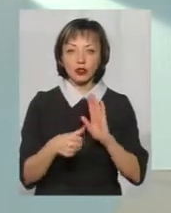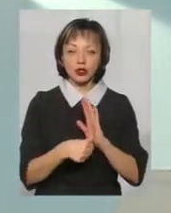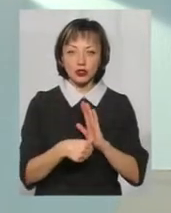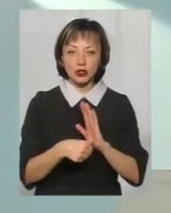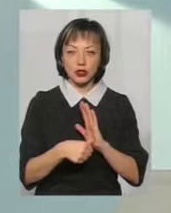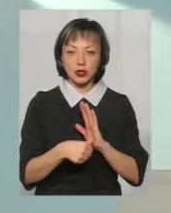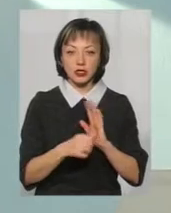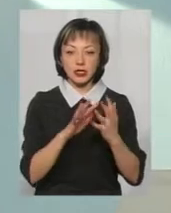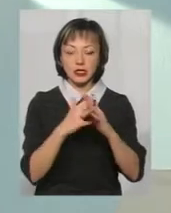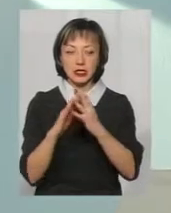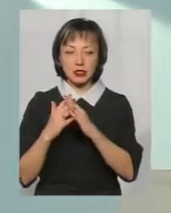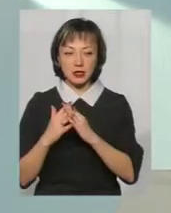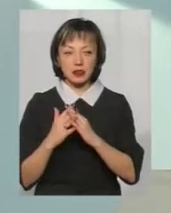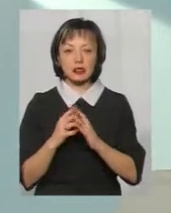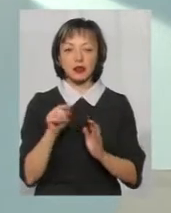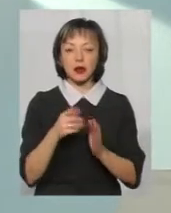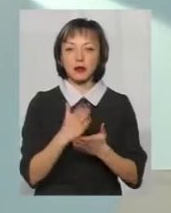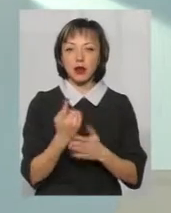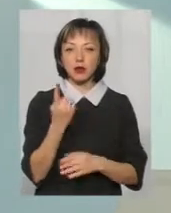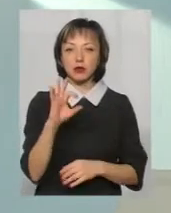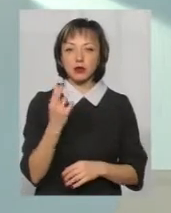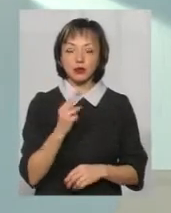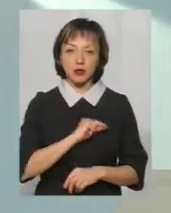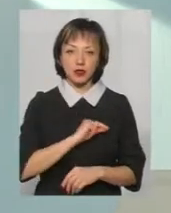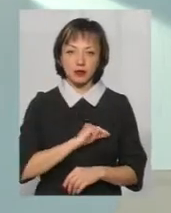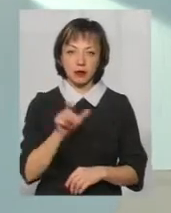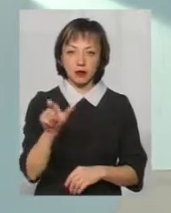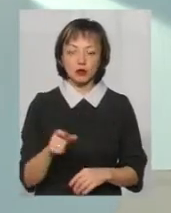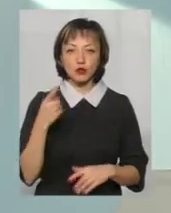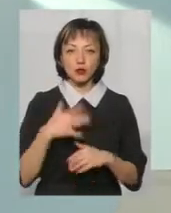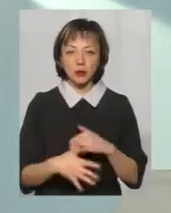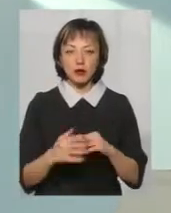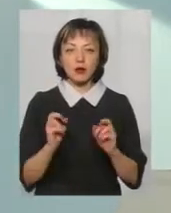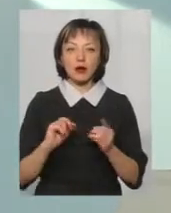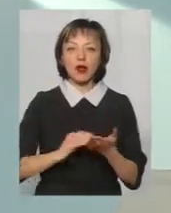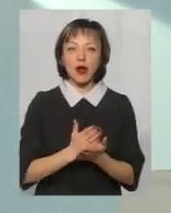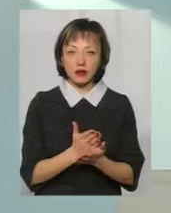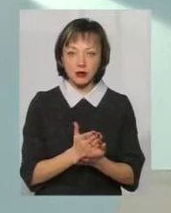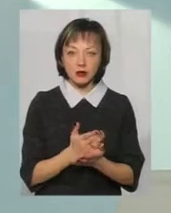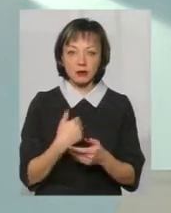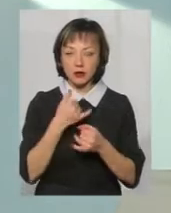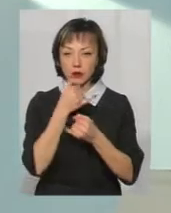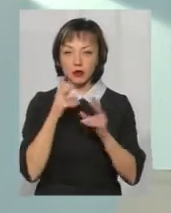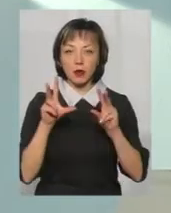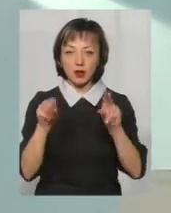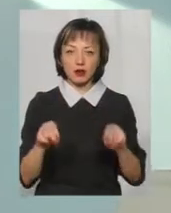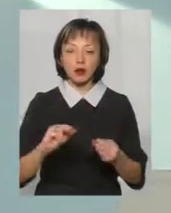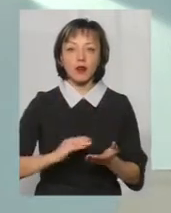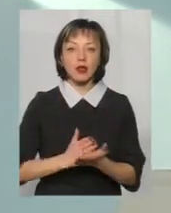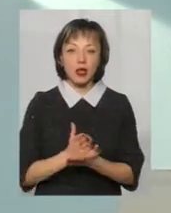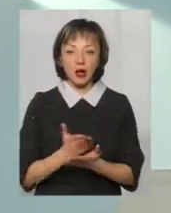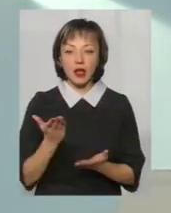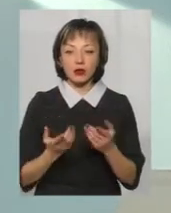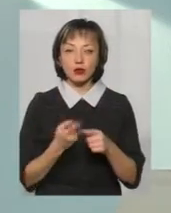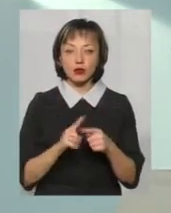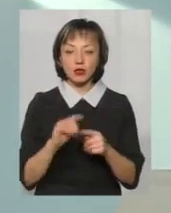заселених пунктів і там є один соціальний працівник. Зрозуміло, що якість, ми не можемо гарантувати якості, навіть